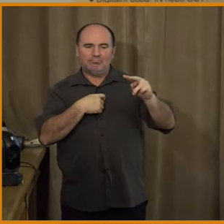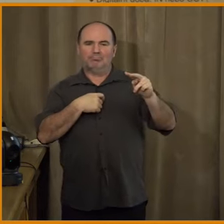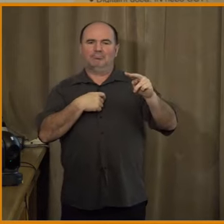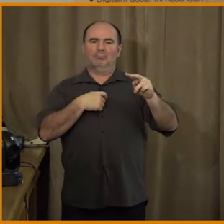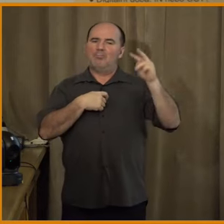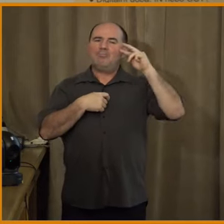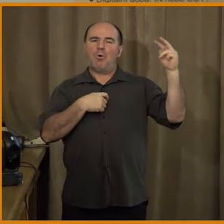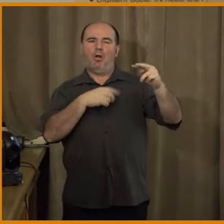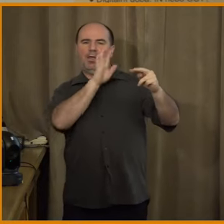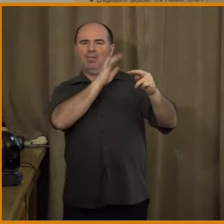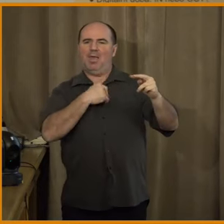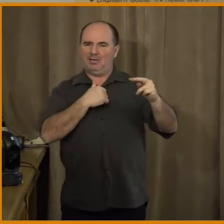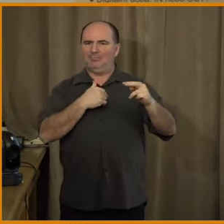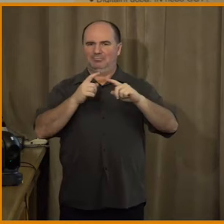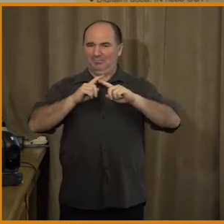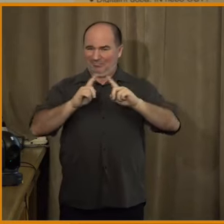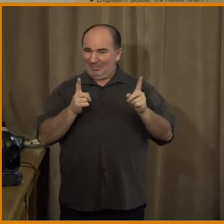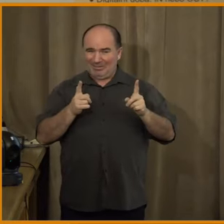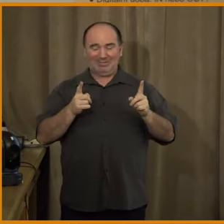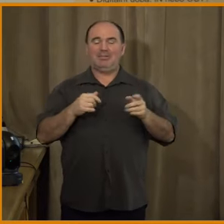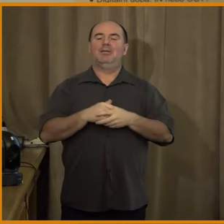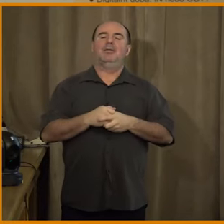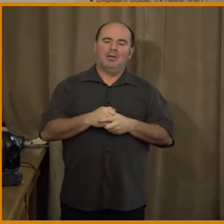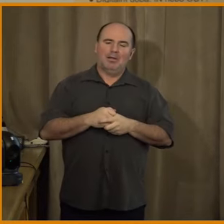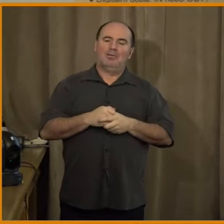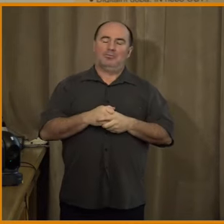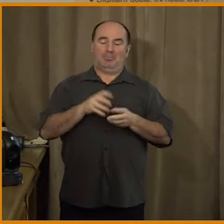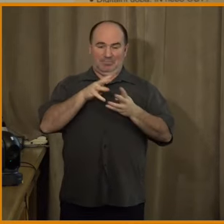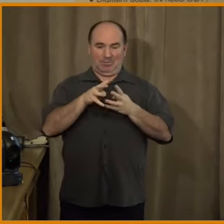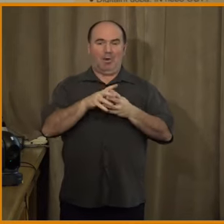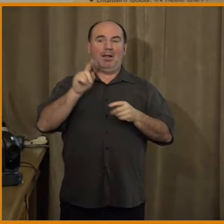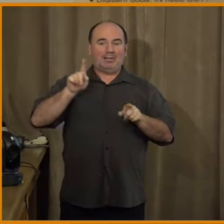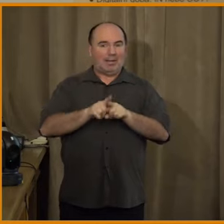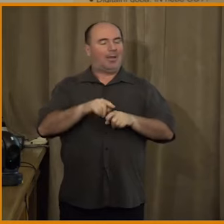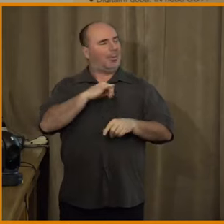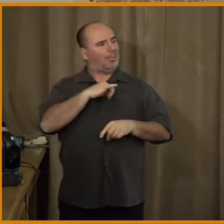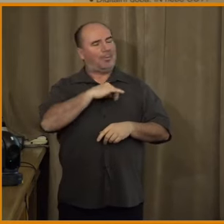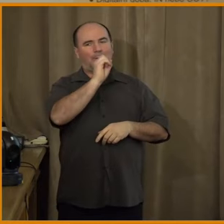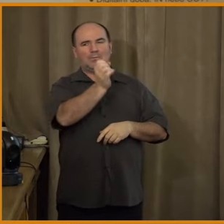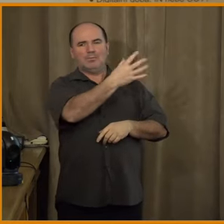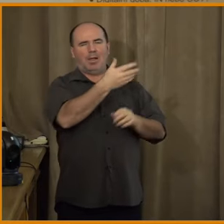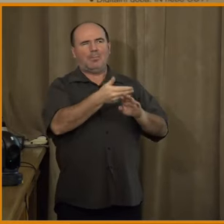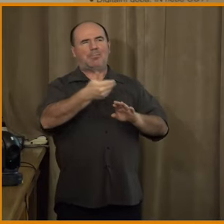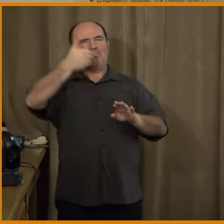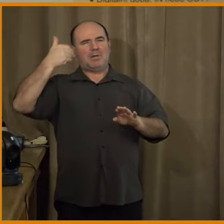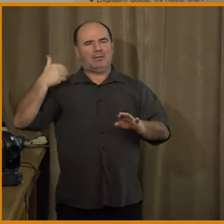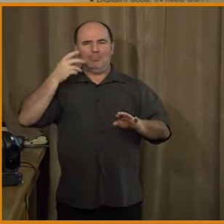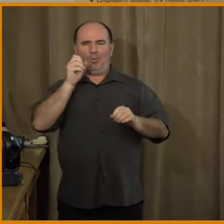používat ten pojem cenzura. Pak tady ještě mě zaujalo na tom slajdu, který se tady promítal úplně ještě před tím, že